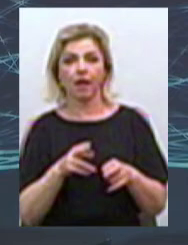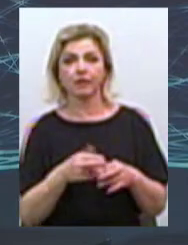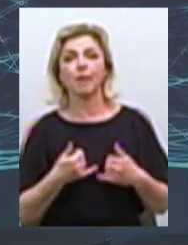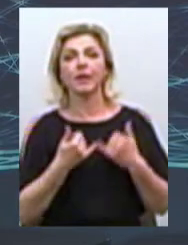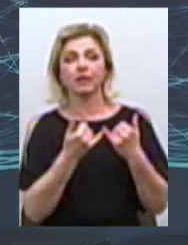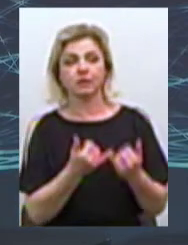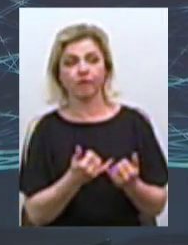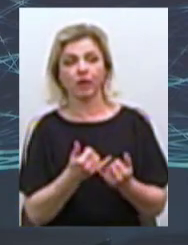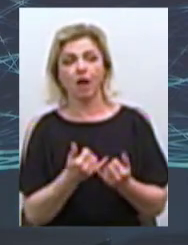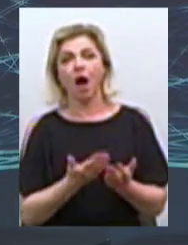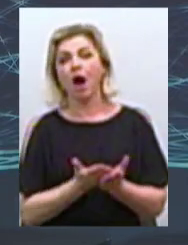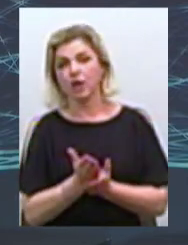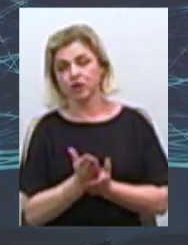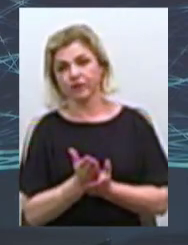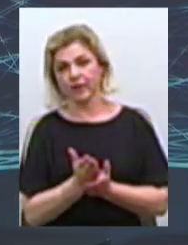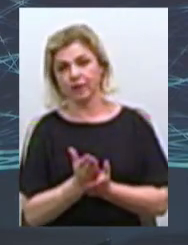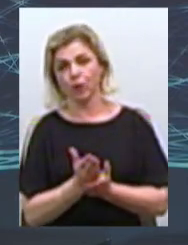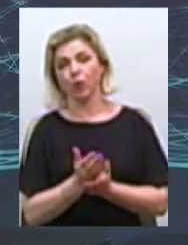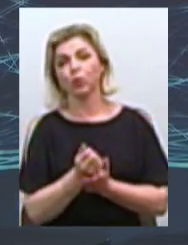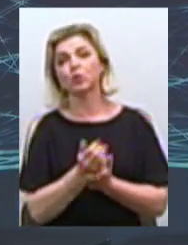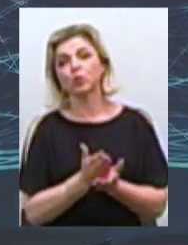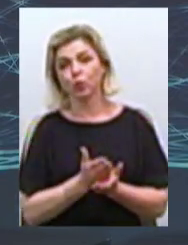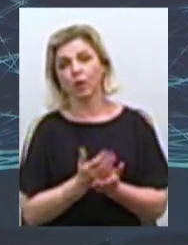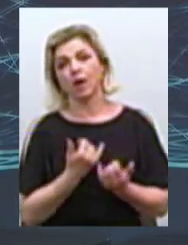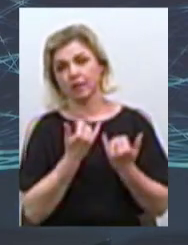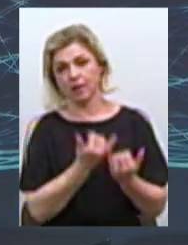підставлення качественних услуг для